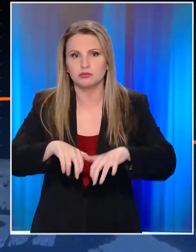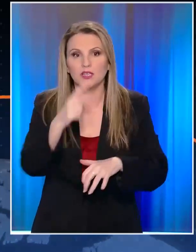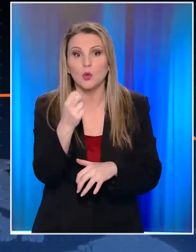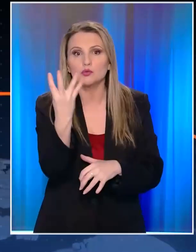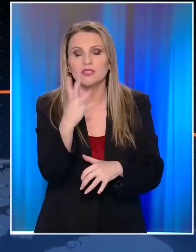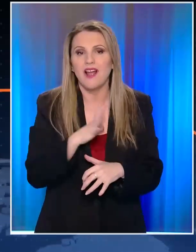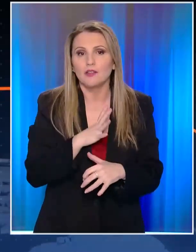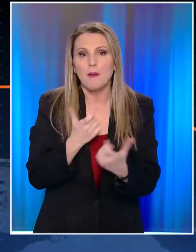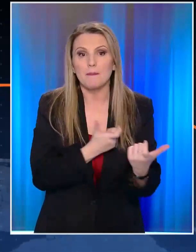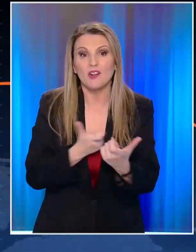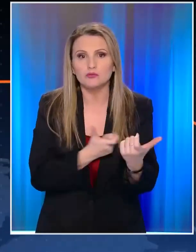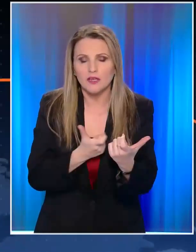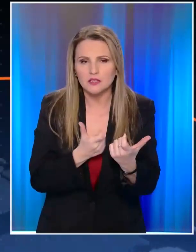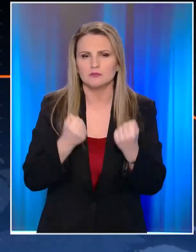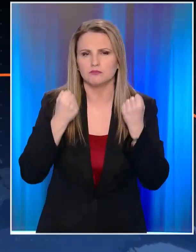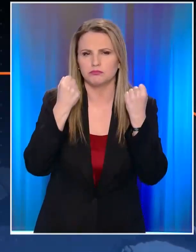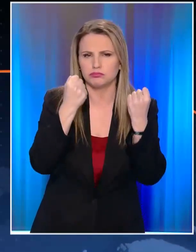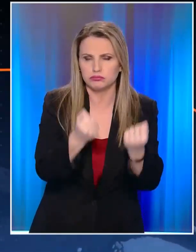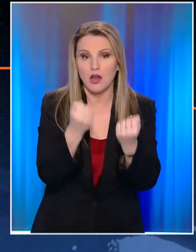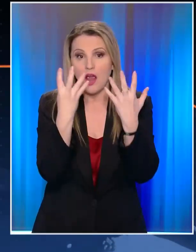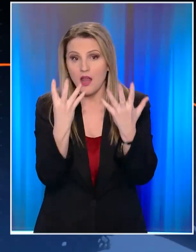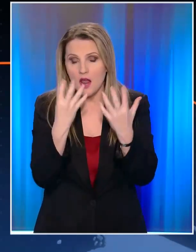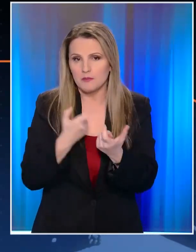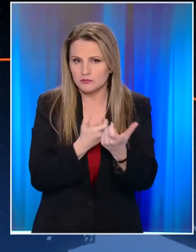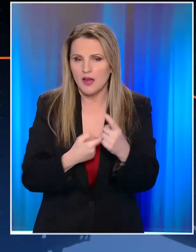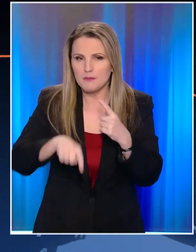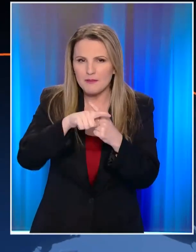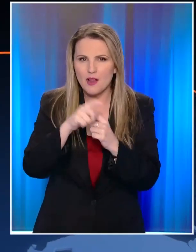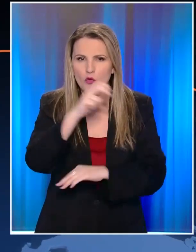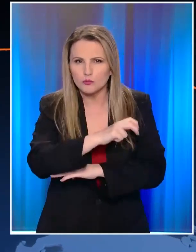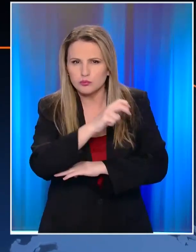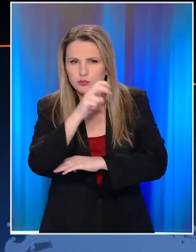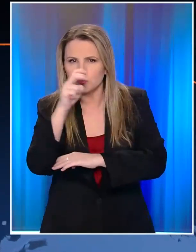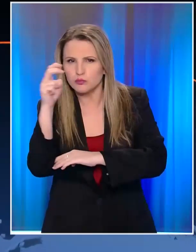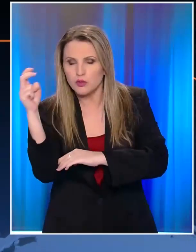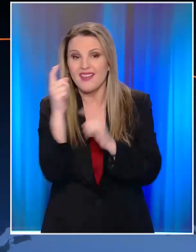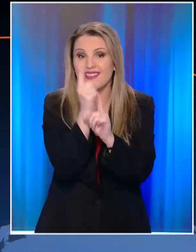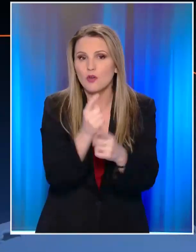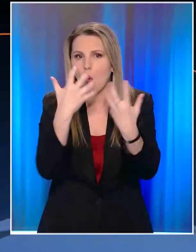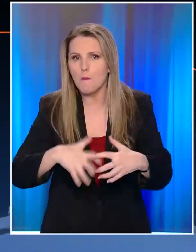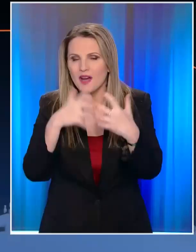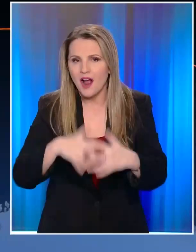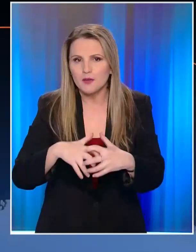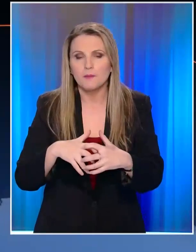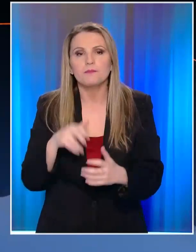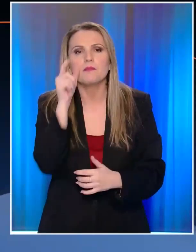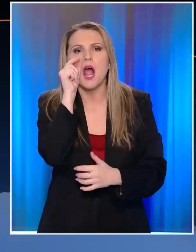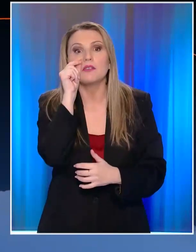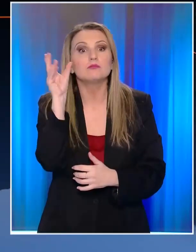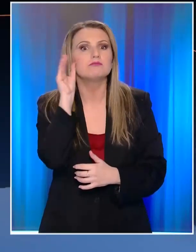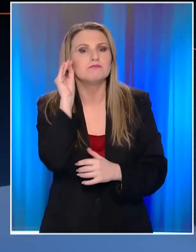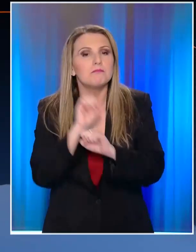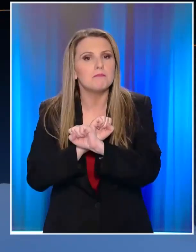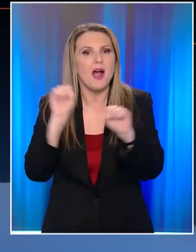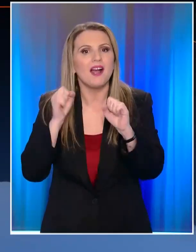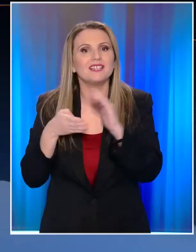πυροσβέστες με 9 οχήματα της πυροσβεστικής και ειδικό κλιμακοφόρο όχημα. Το άκουσα ήμουν στο σταθμό του μετρό της Ακρόπολης, εκεί